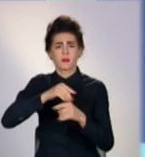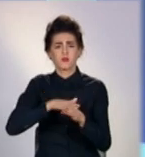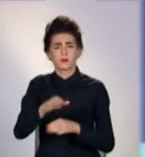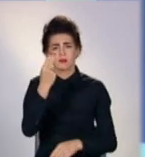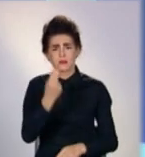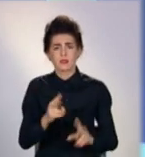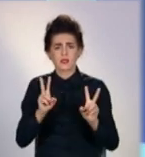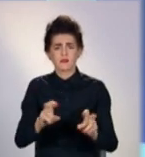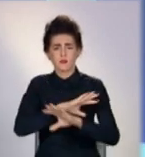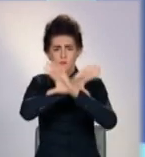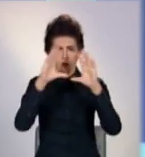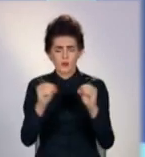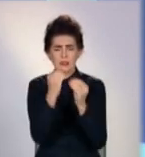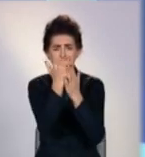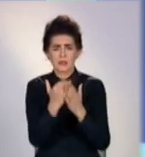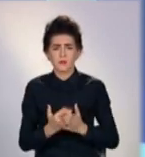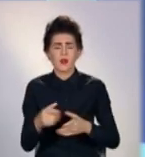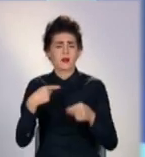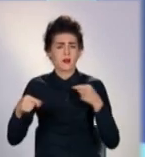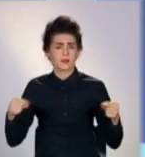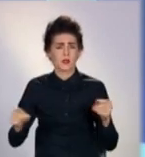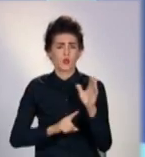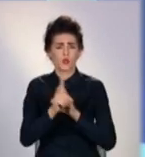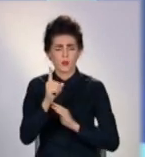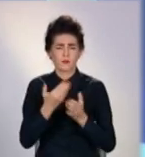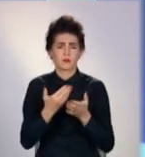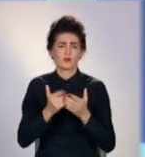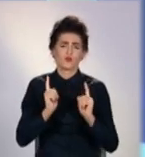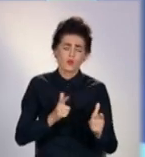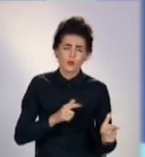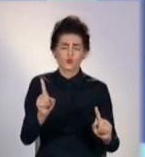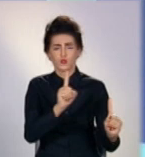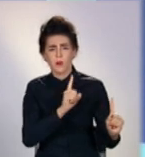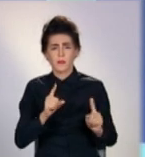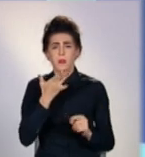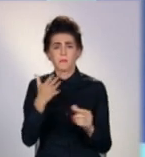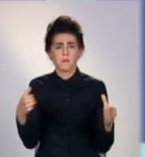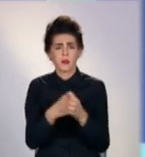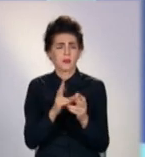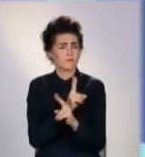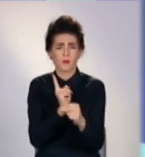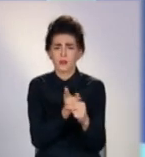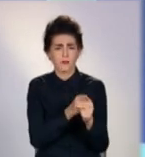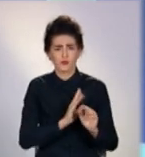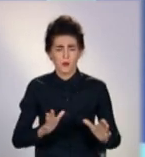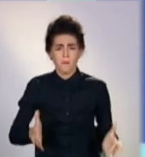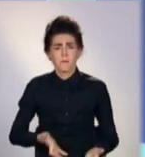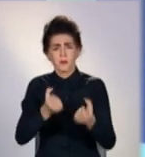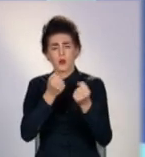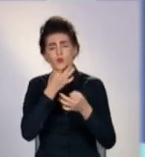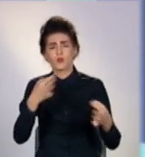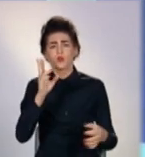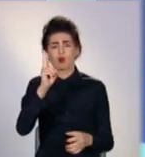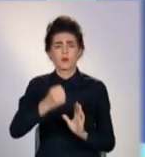мажоритарній системі на всіх уровнях місця власні. І партий ніхто не мешає підтримувати доволеного